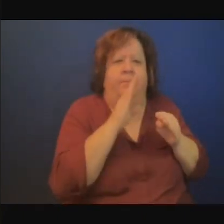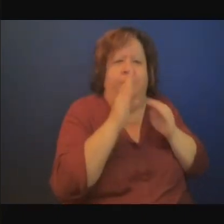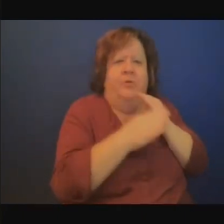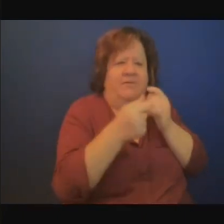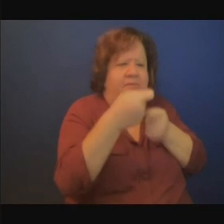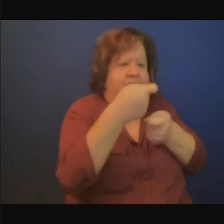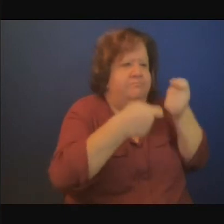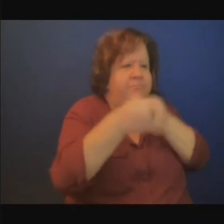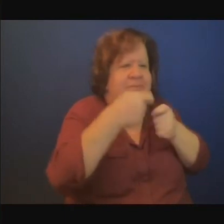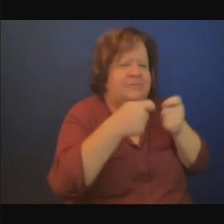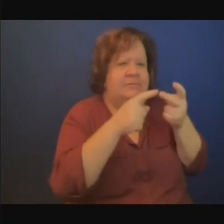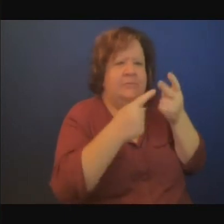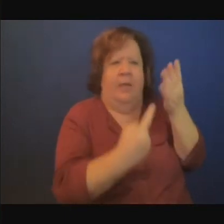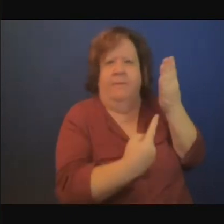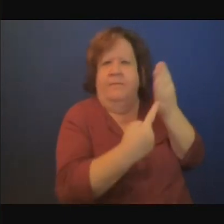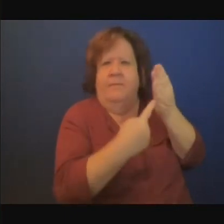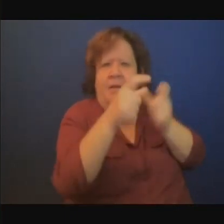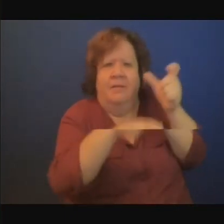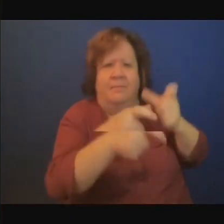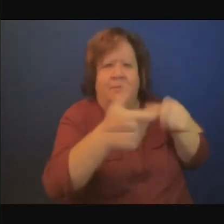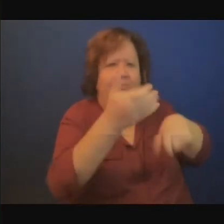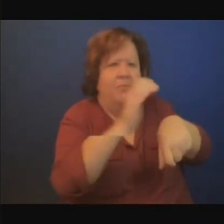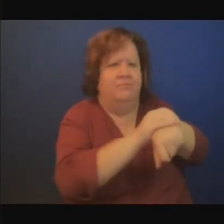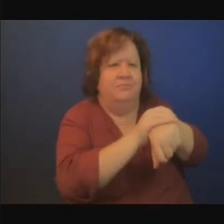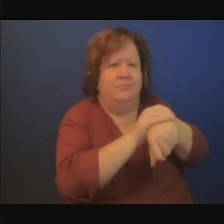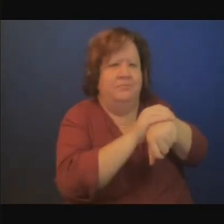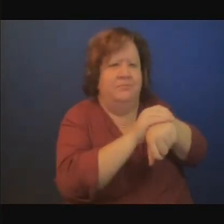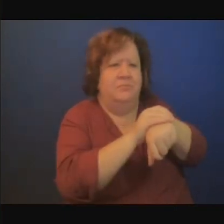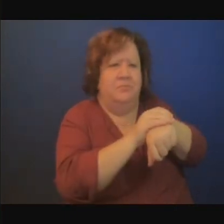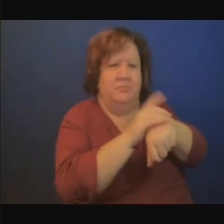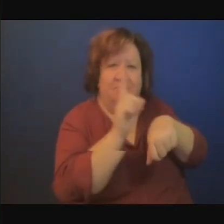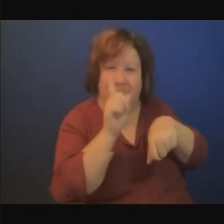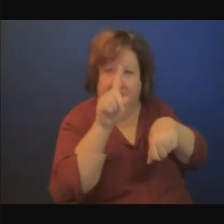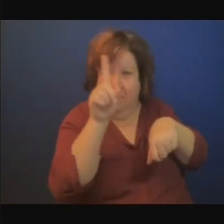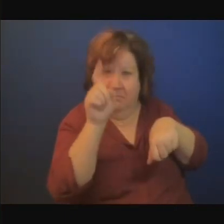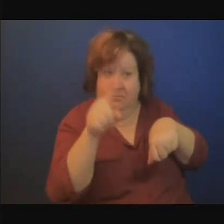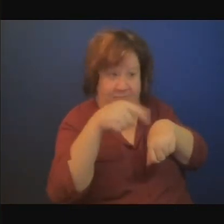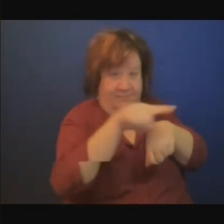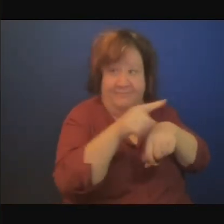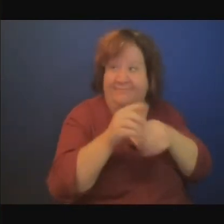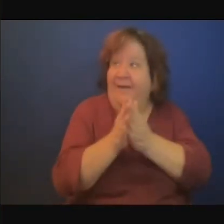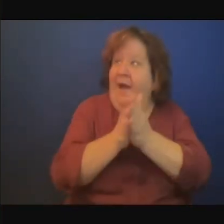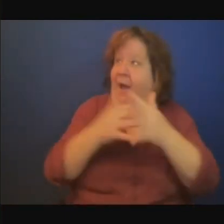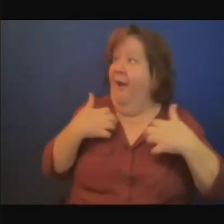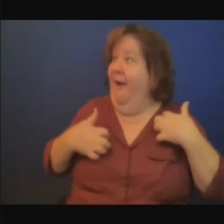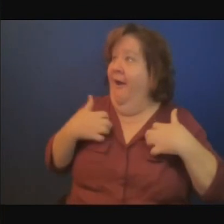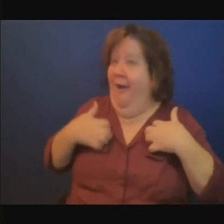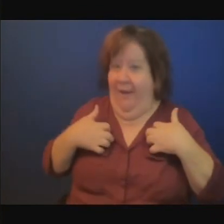nous arrivons à les sensibiliser suffisamment,